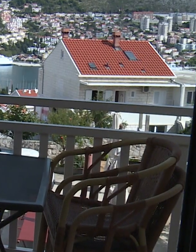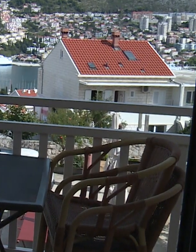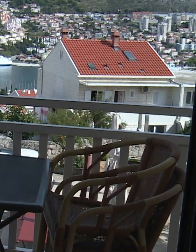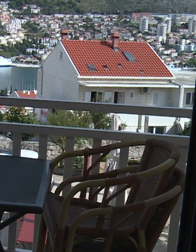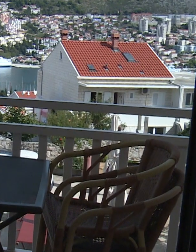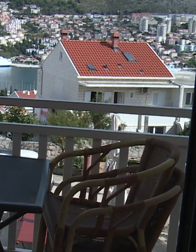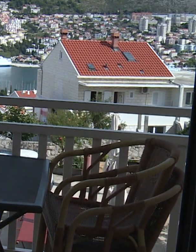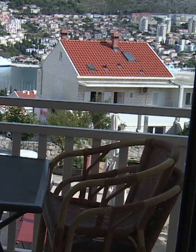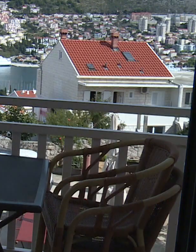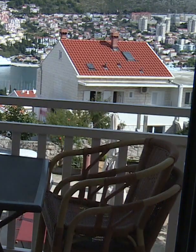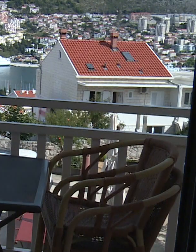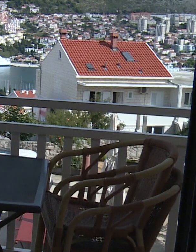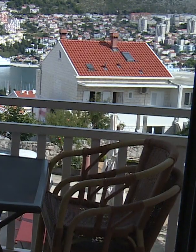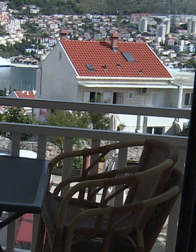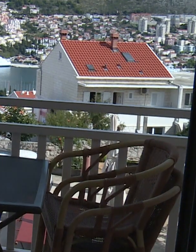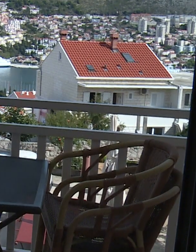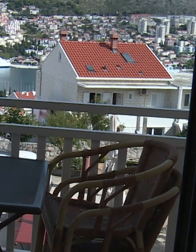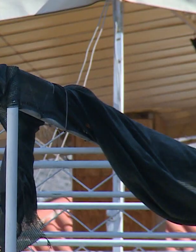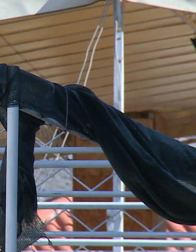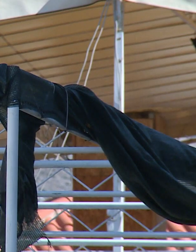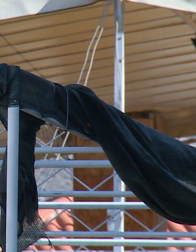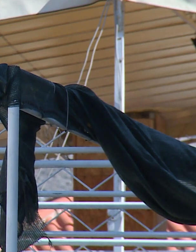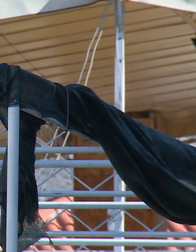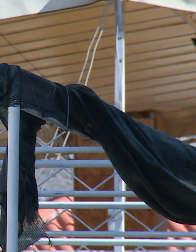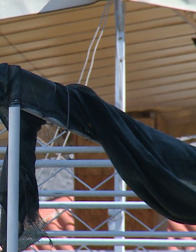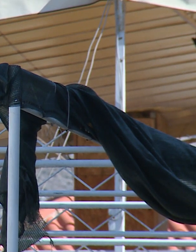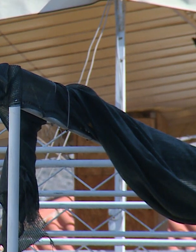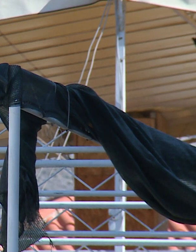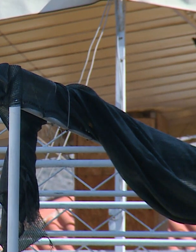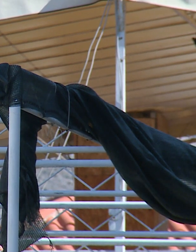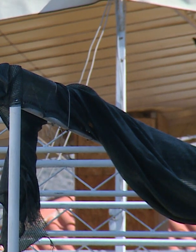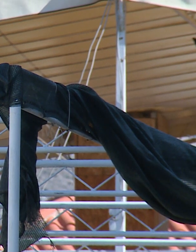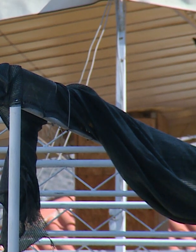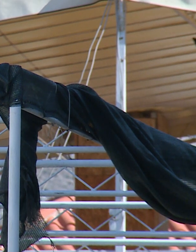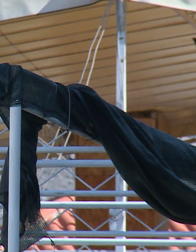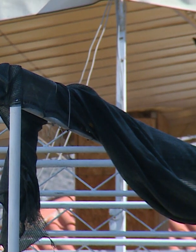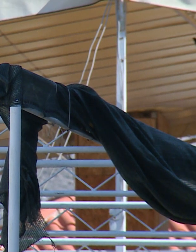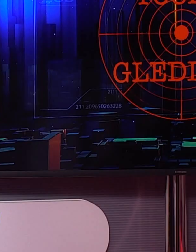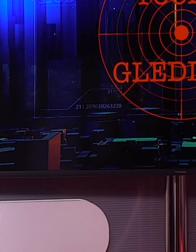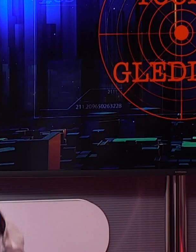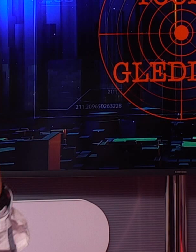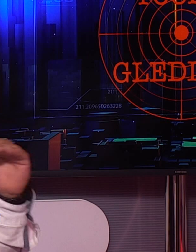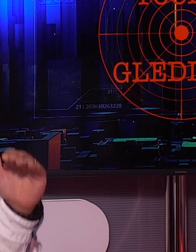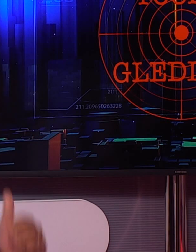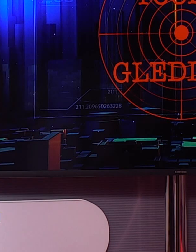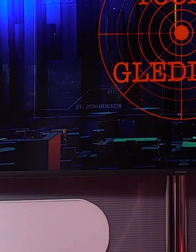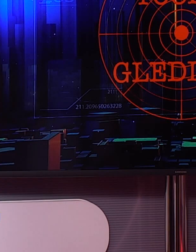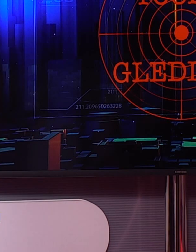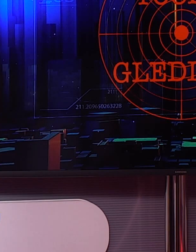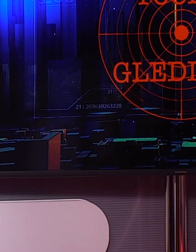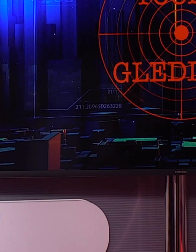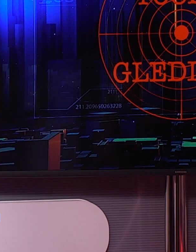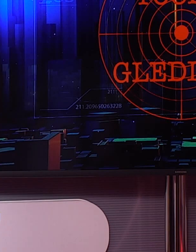domaćima omogući dobivanje nove kategorizacije. Ako to nije dovoljno, iz nje je i dodatne prijedloge. Potegneš granicu